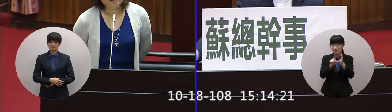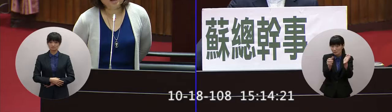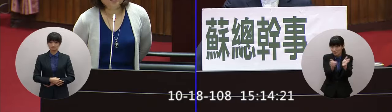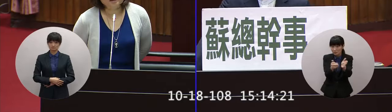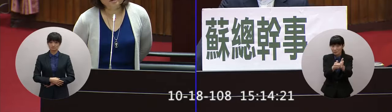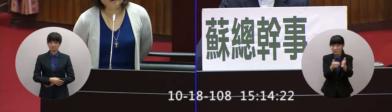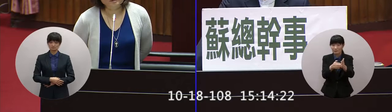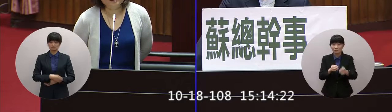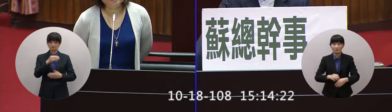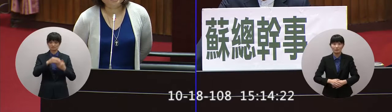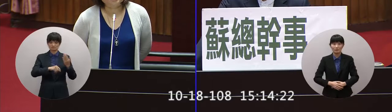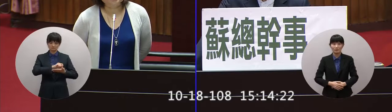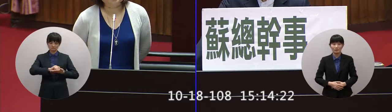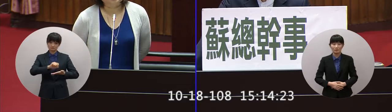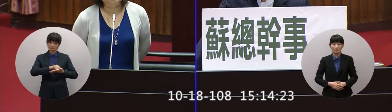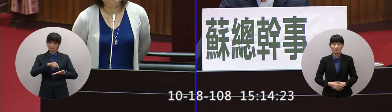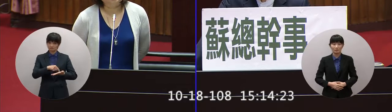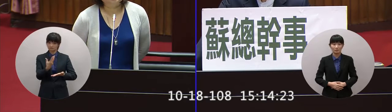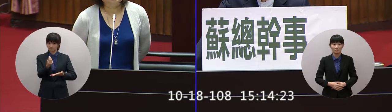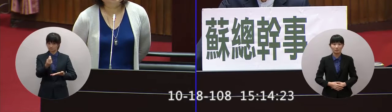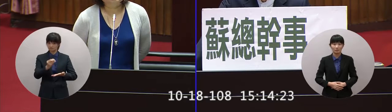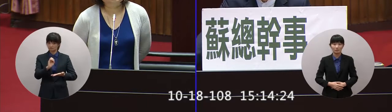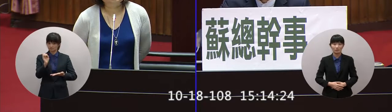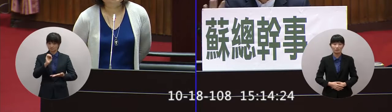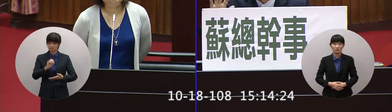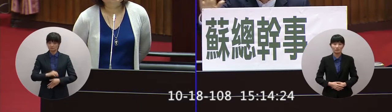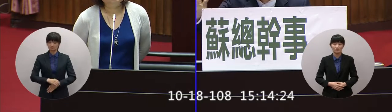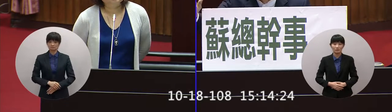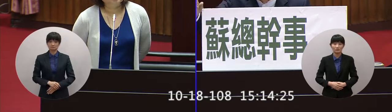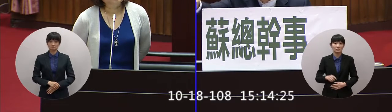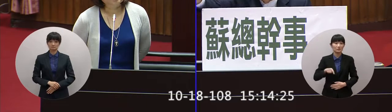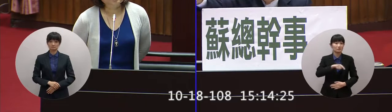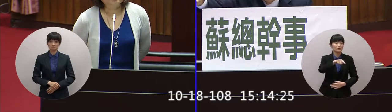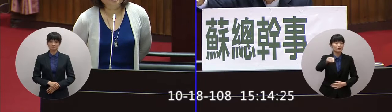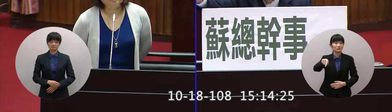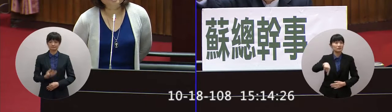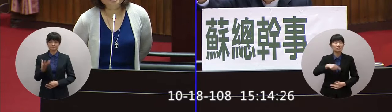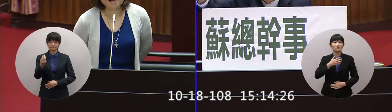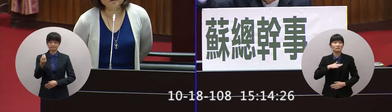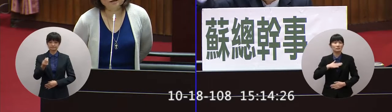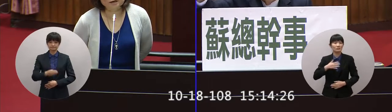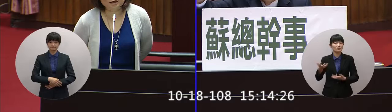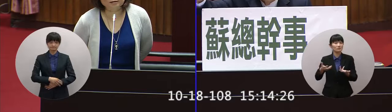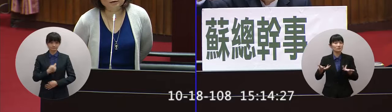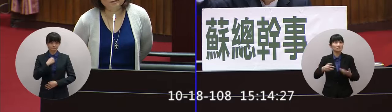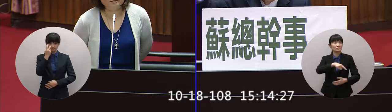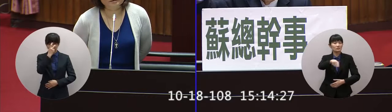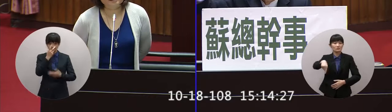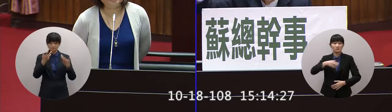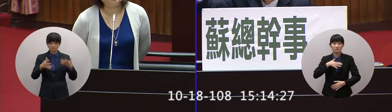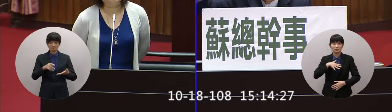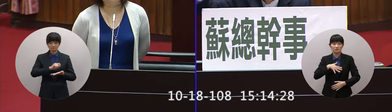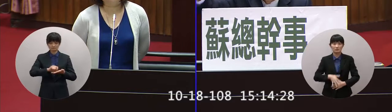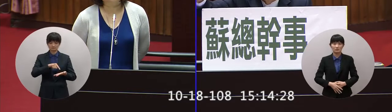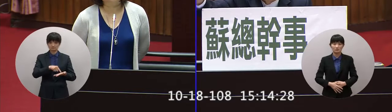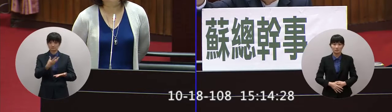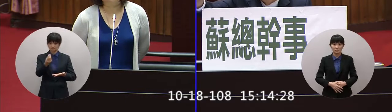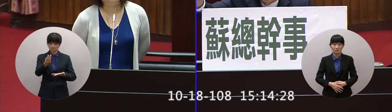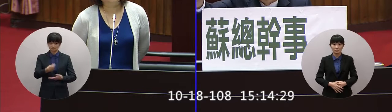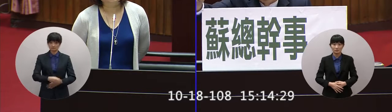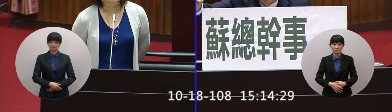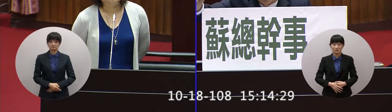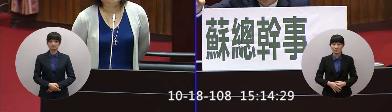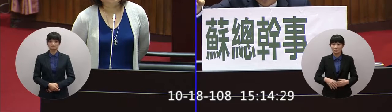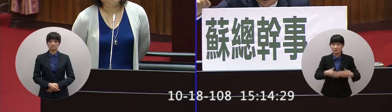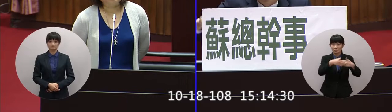提出來條文裡面沒有這樣寫嗯大家都知道的喔沒有沒有我們查過的條文裡面沒有這樣寫連陸